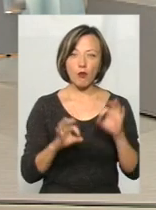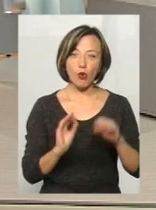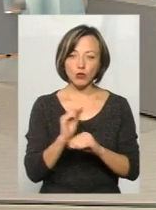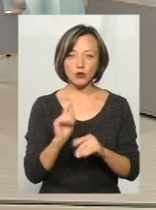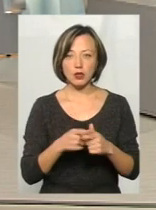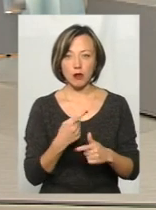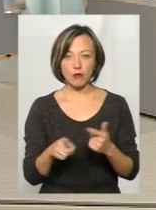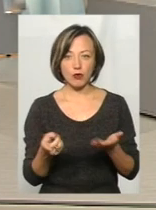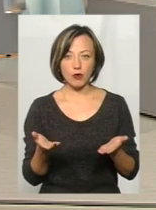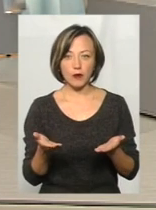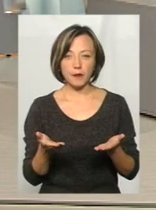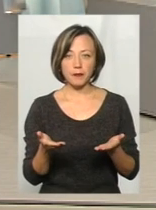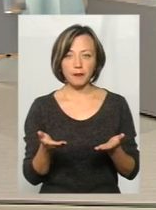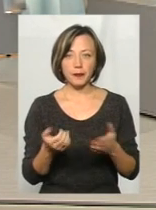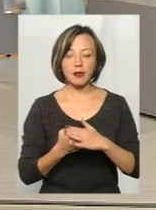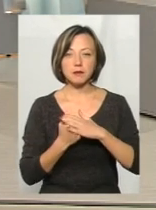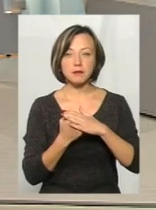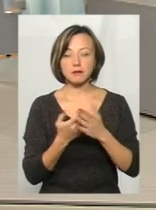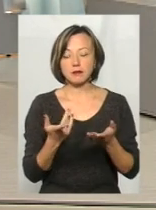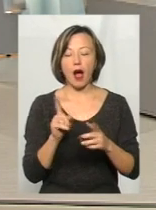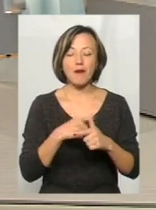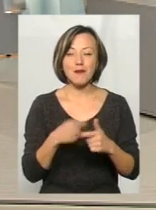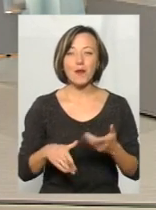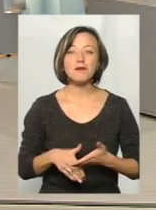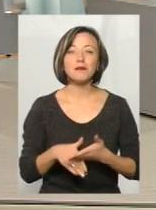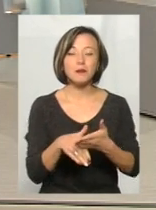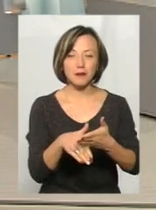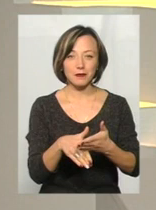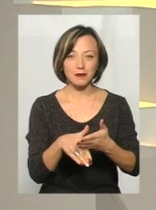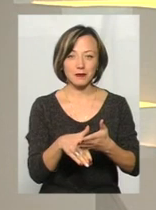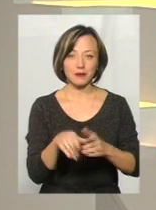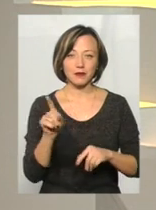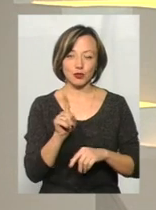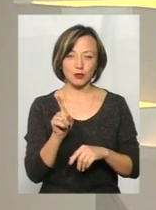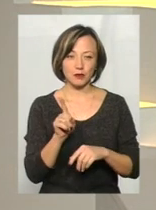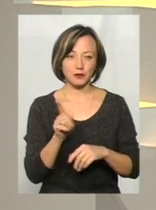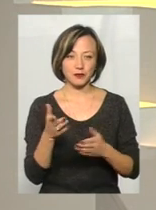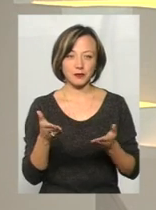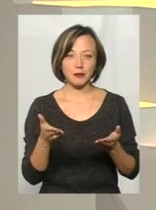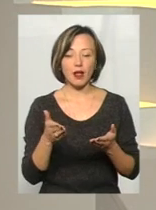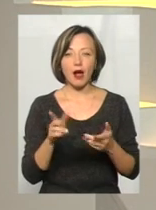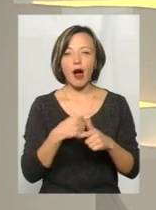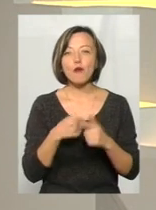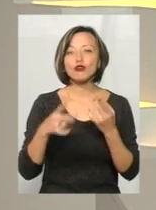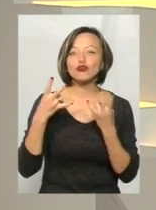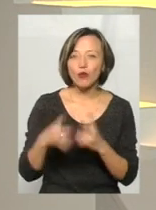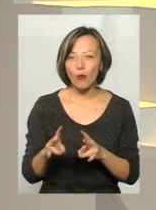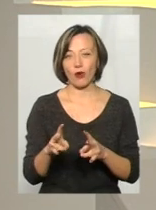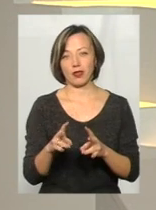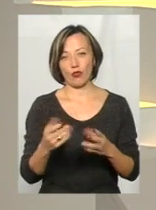або ж, скажімо так, підставлена нога для того, щоб впасти тим новоствореним ще